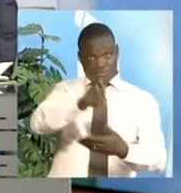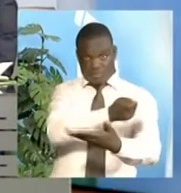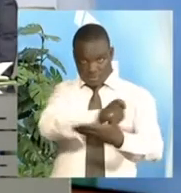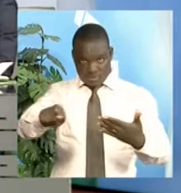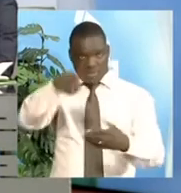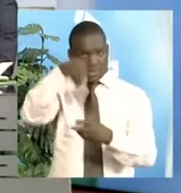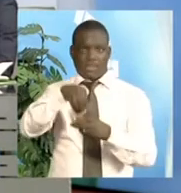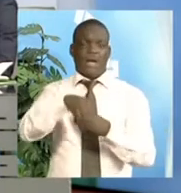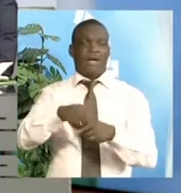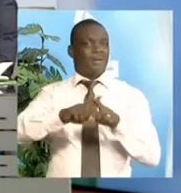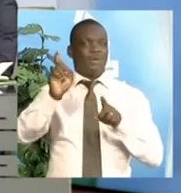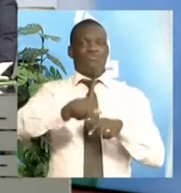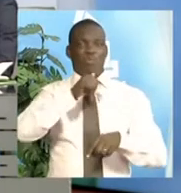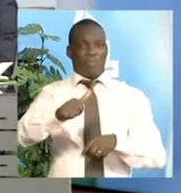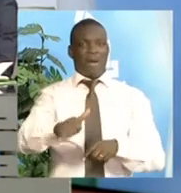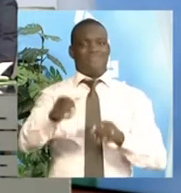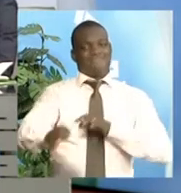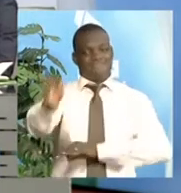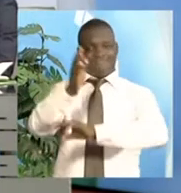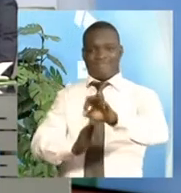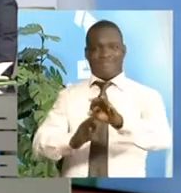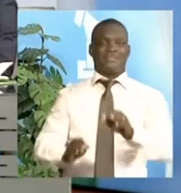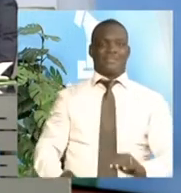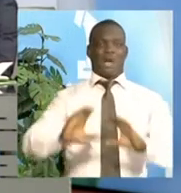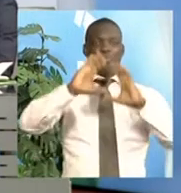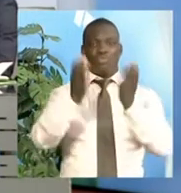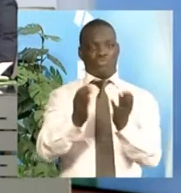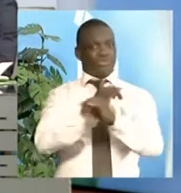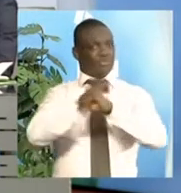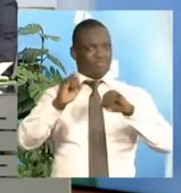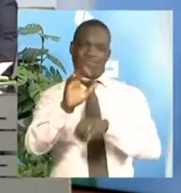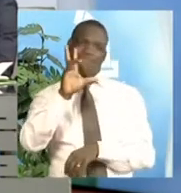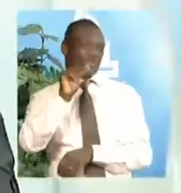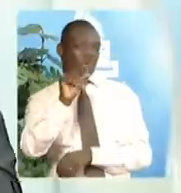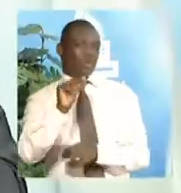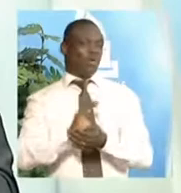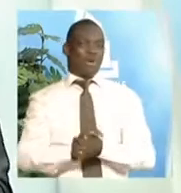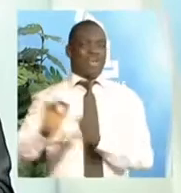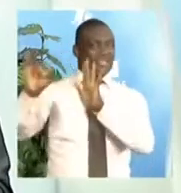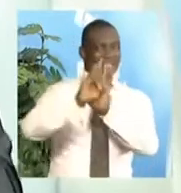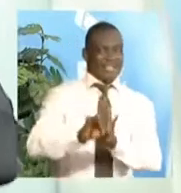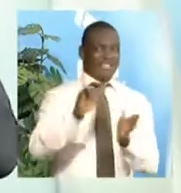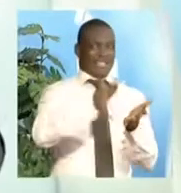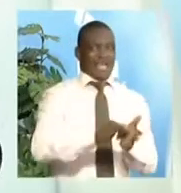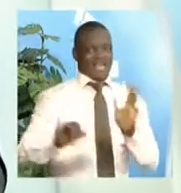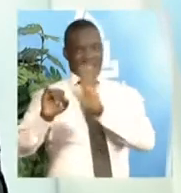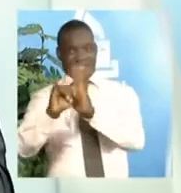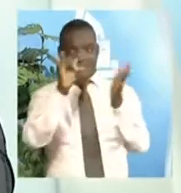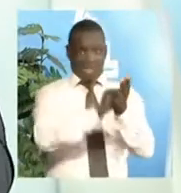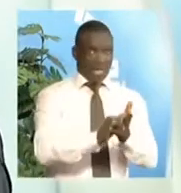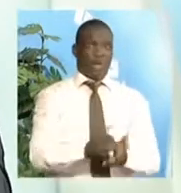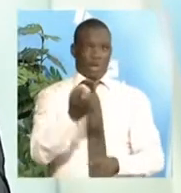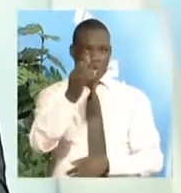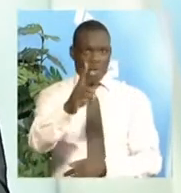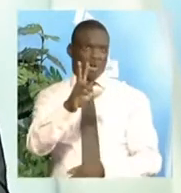pas se substituer à la Commission interdire tel acte ou tel autre acte alors qu'on sait que la police de ce bureau de vote